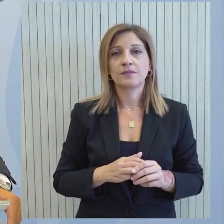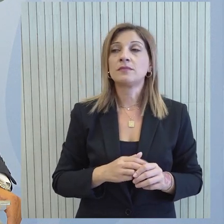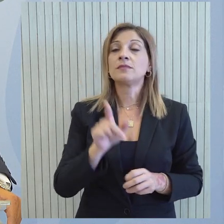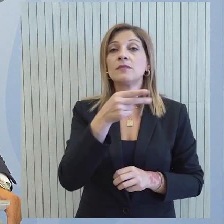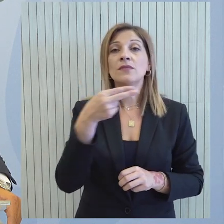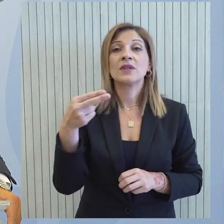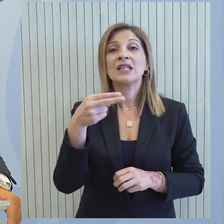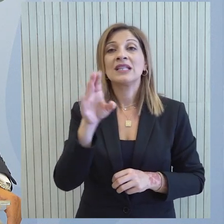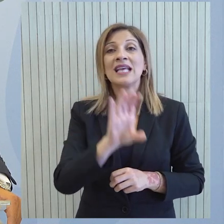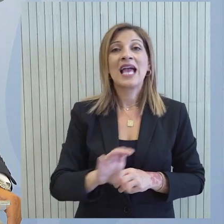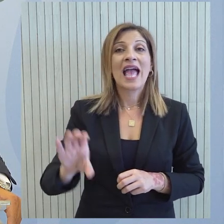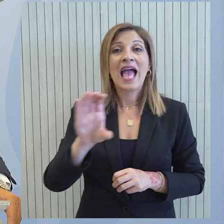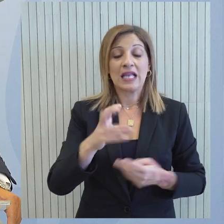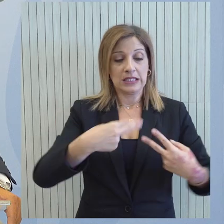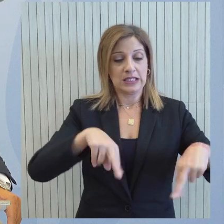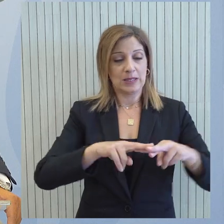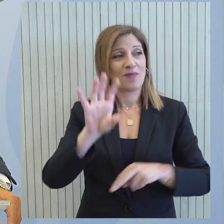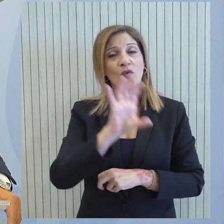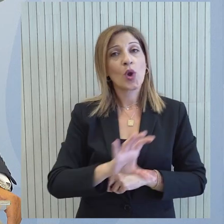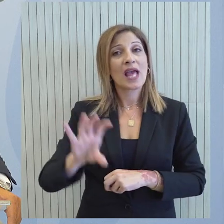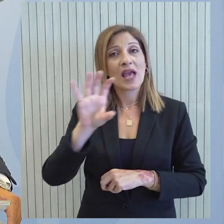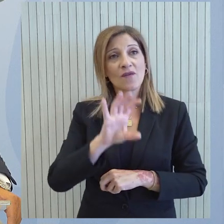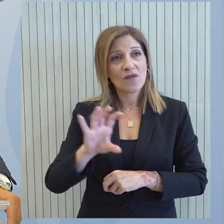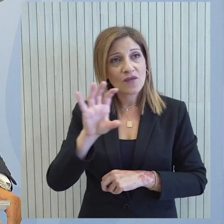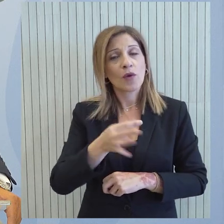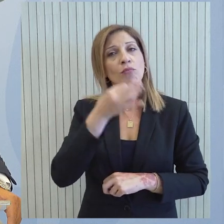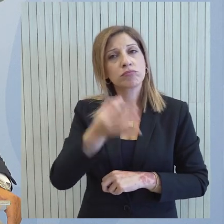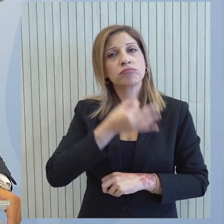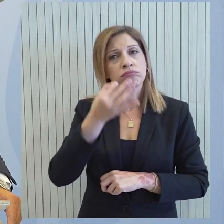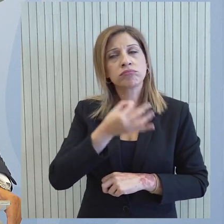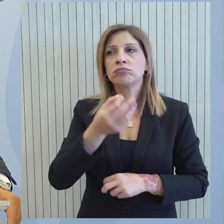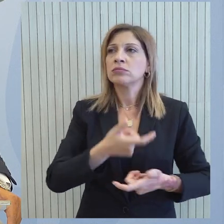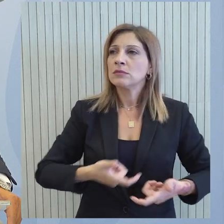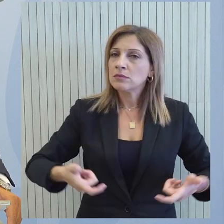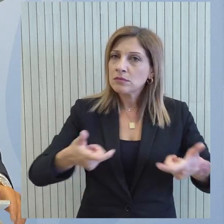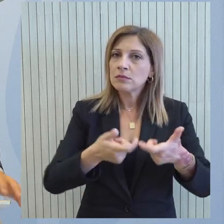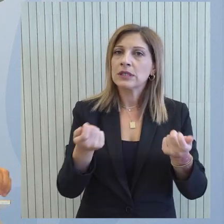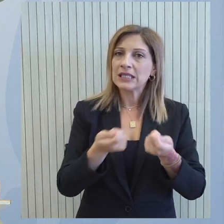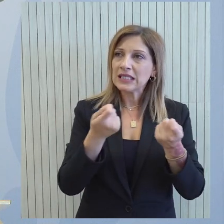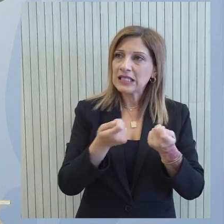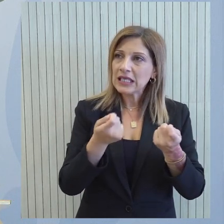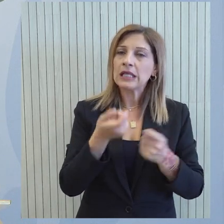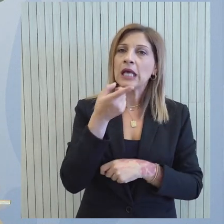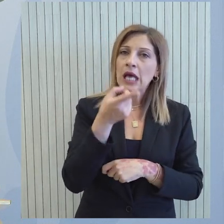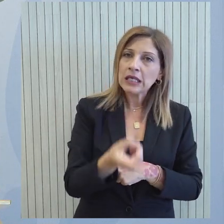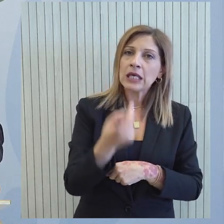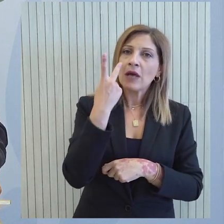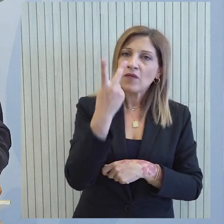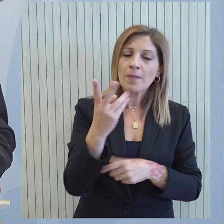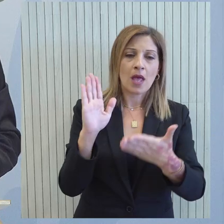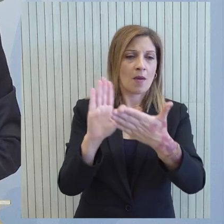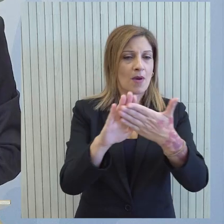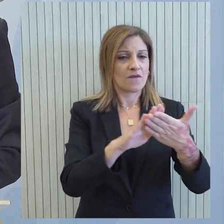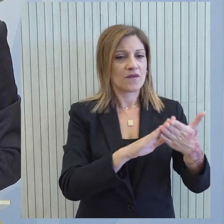το ζήτημα στο Συμβούλε της Ευρώπης είναι ένα ζήτημα το οποίο τακτικά και με συνέπεια του Υπουργείου Εξωτερικών διενεργεί και